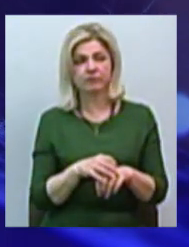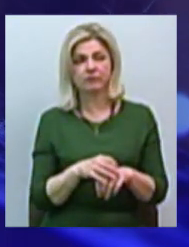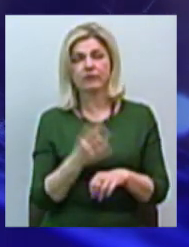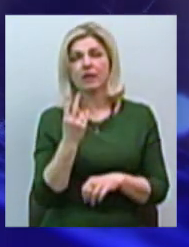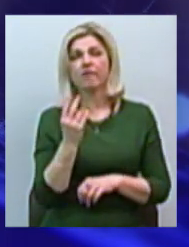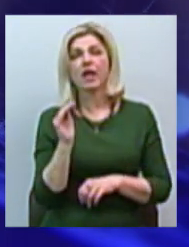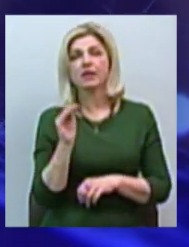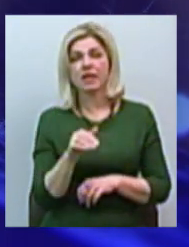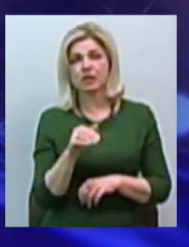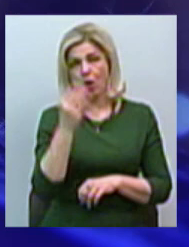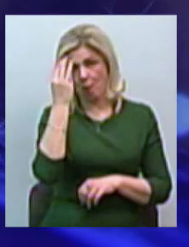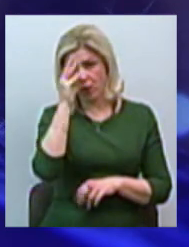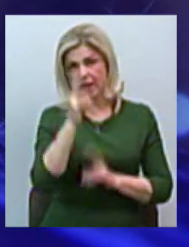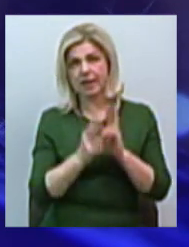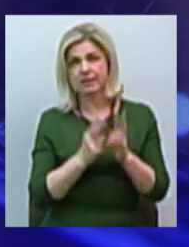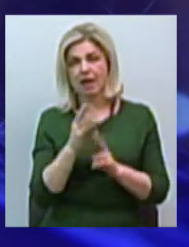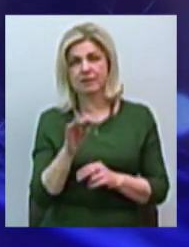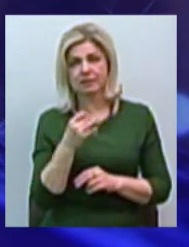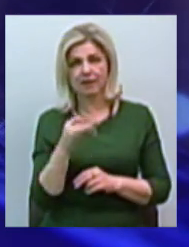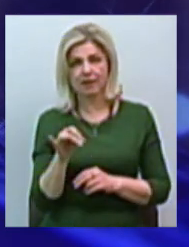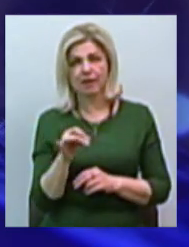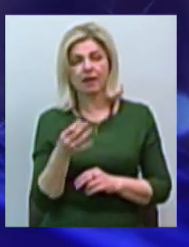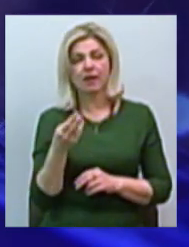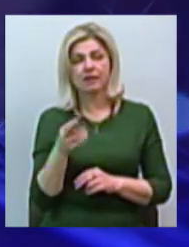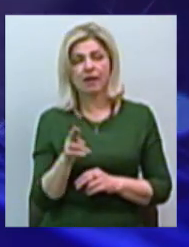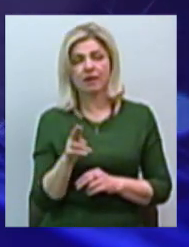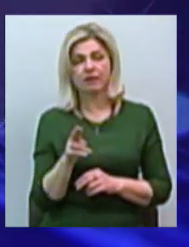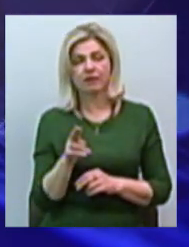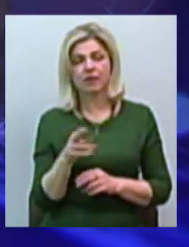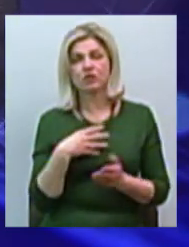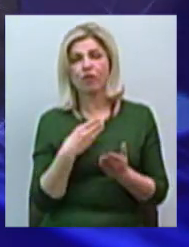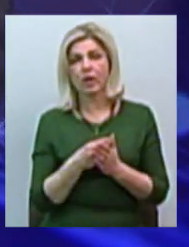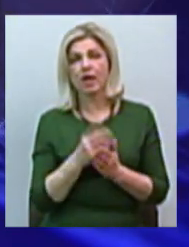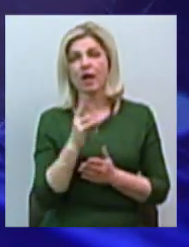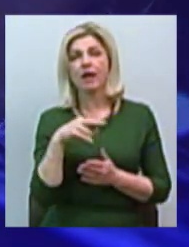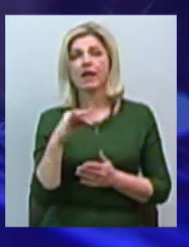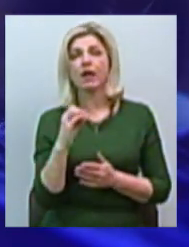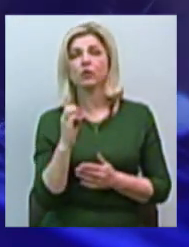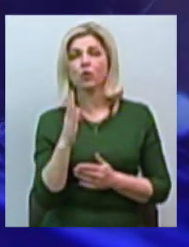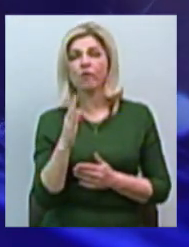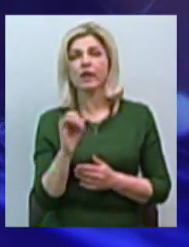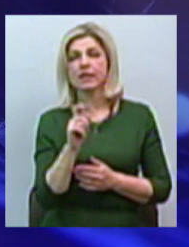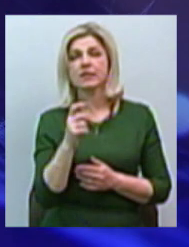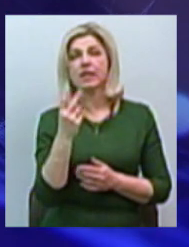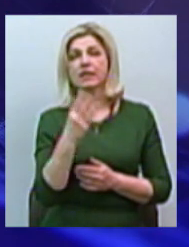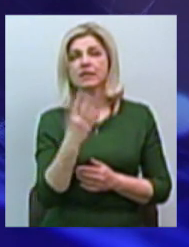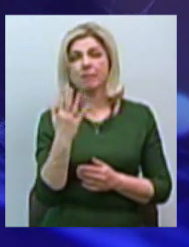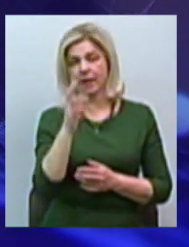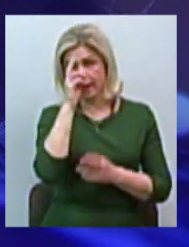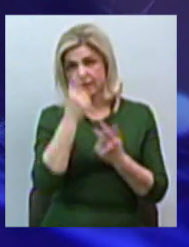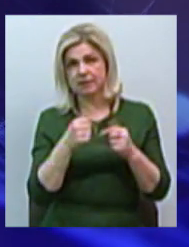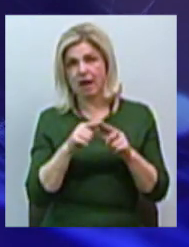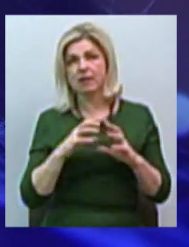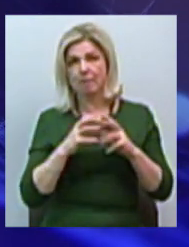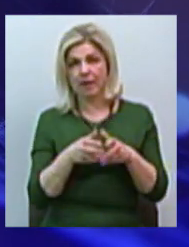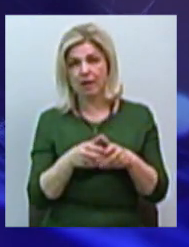2000 модернізаций для своїх клиентів з 30 країн мира. при цьому